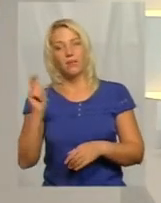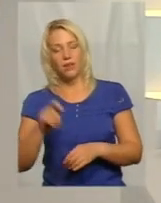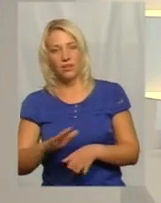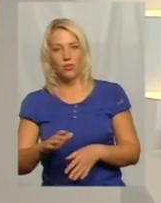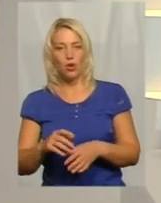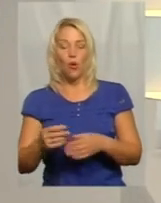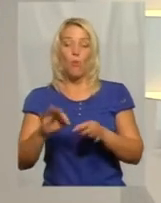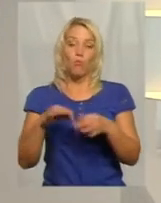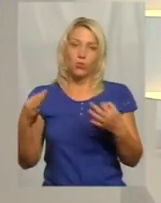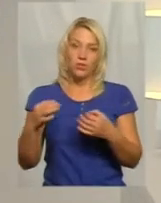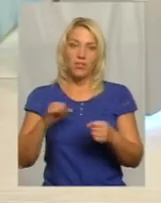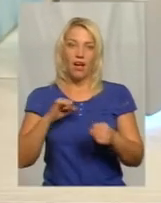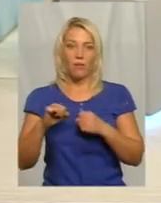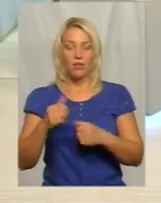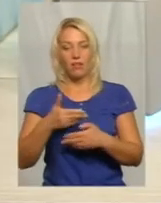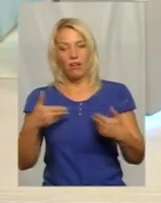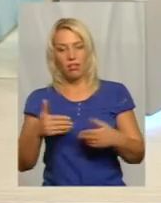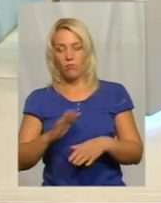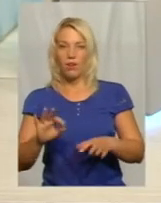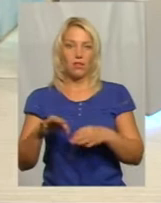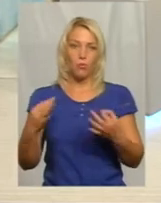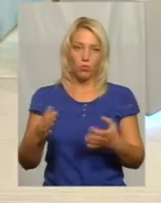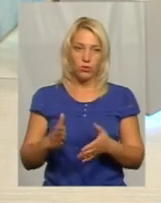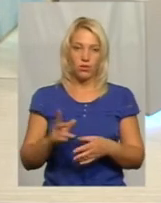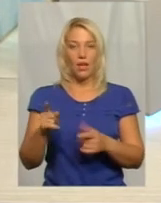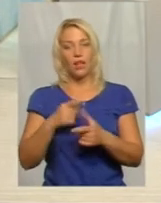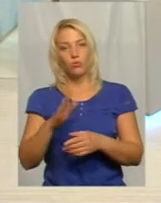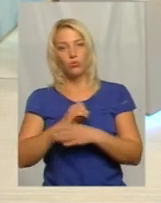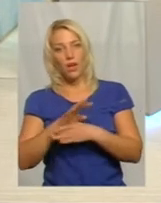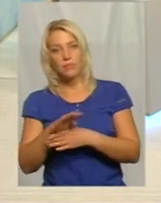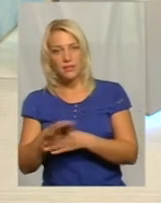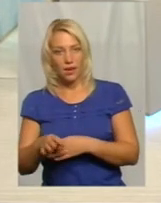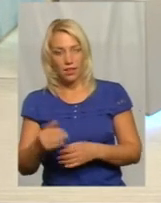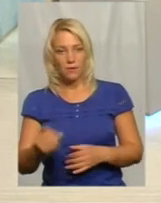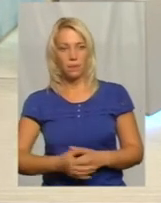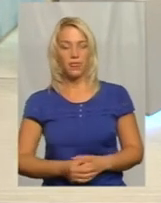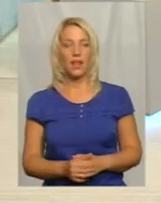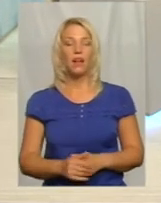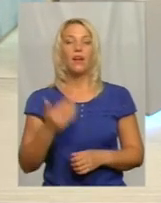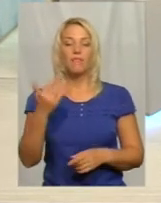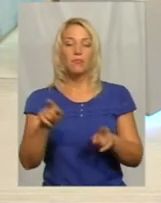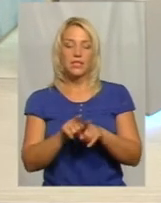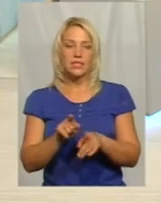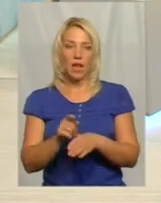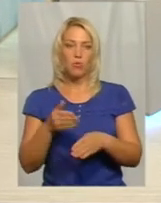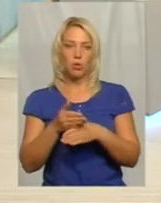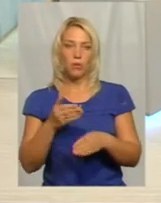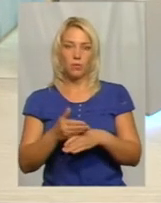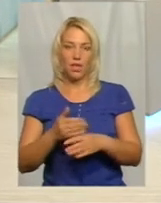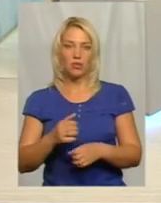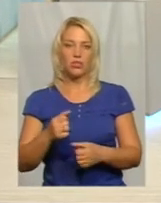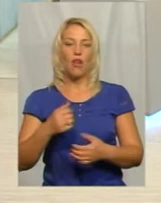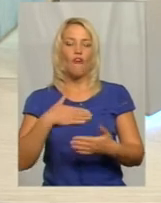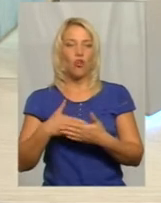нам привезти щось, або не пустять, або будуть обстріли. Вам так само допомагають волонтери, але плюс ви ще не отримуєте добровольчу